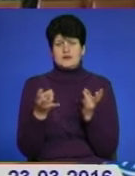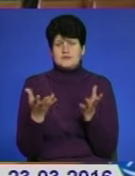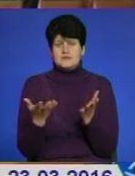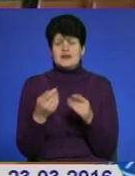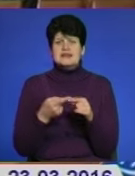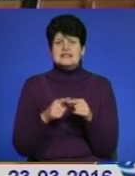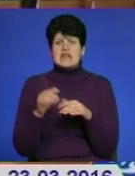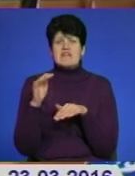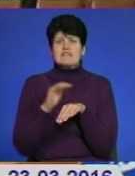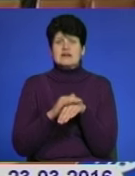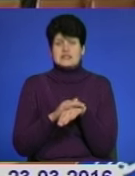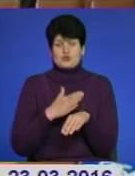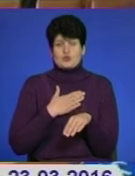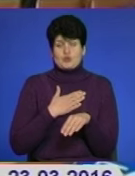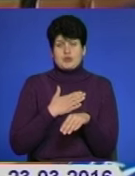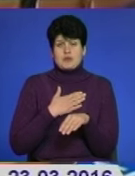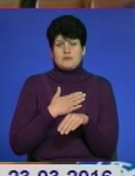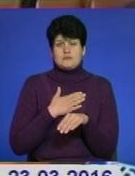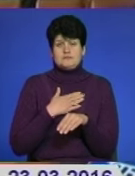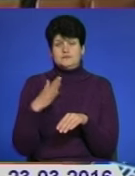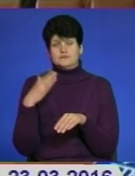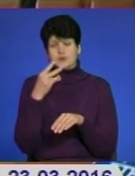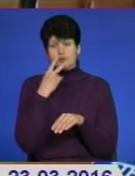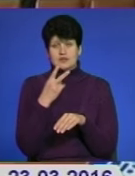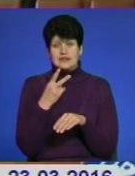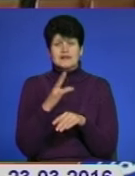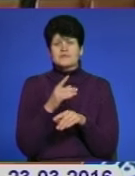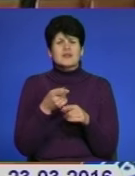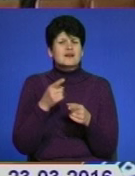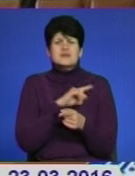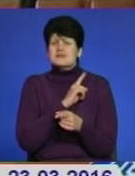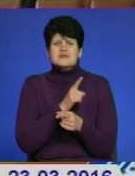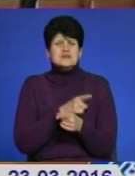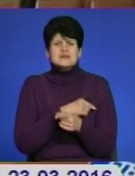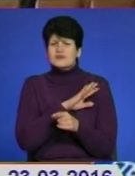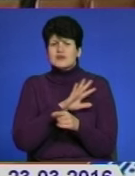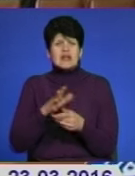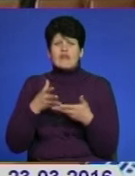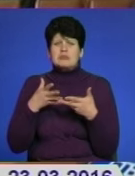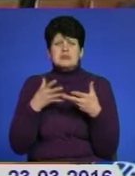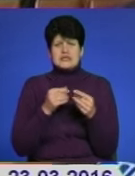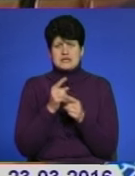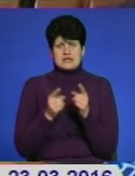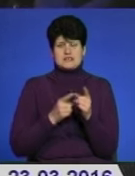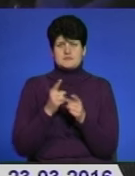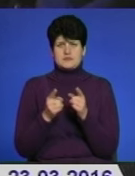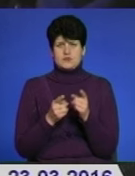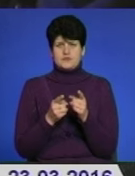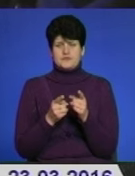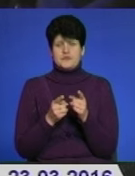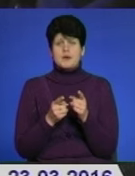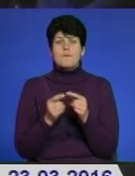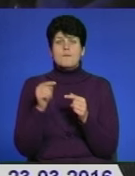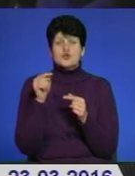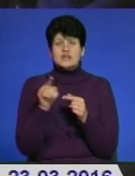фактично, з моєї точки зору, реально не вплине на зміну інфраструктури майбутнього селища. Про те, що